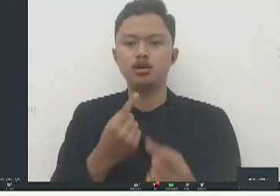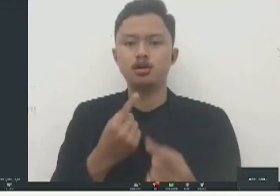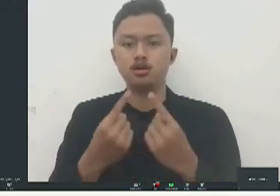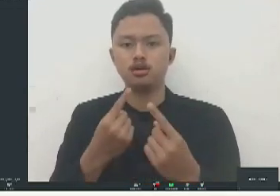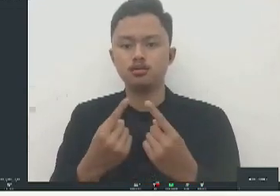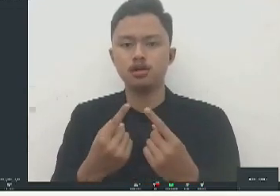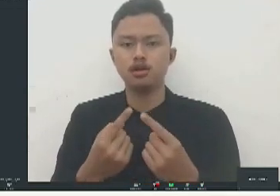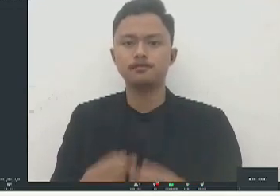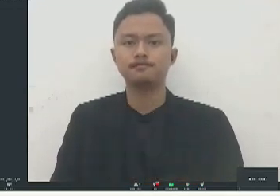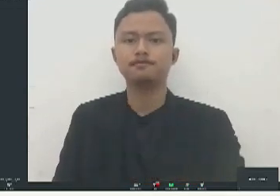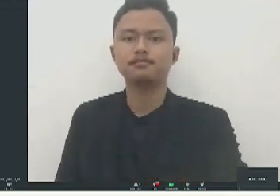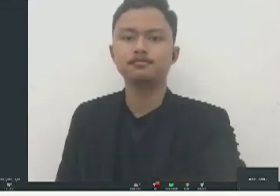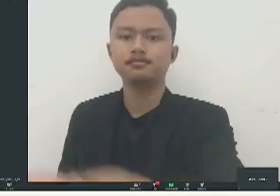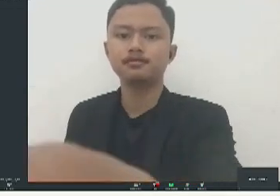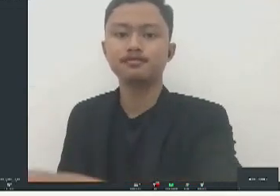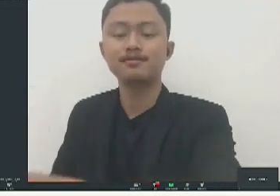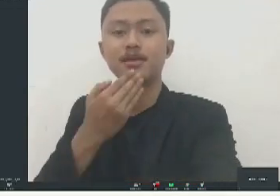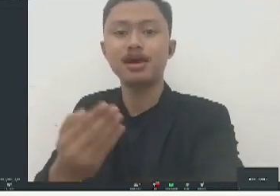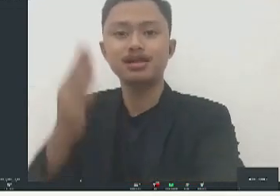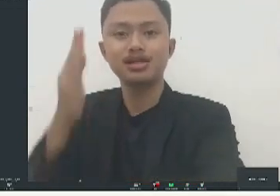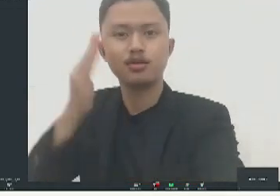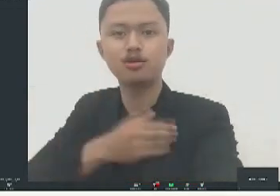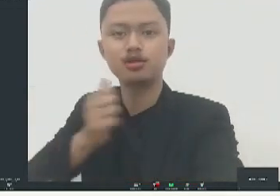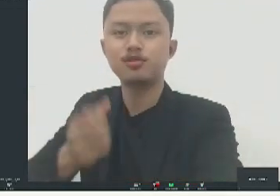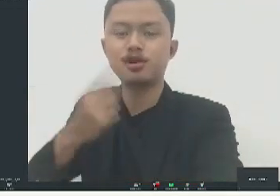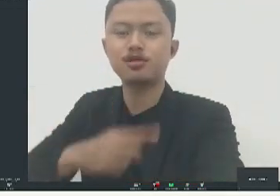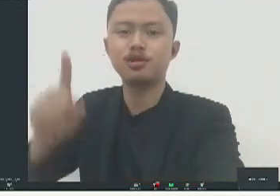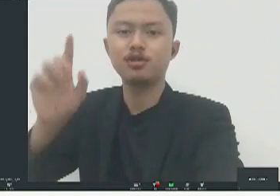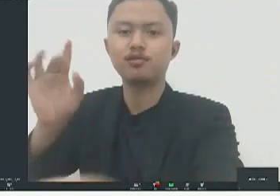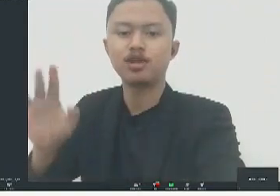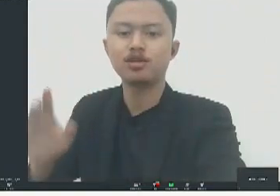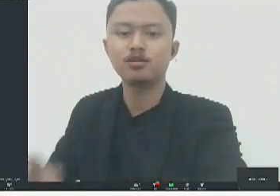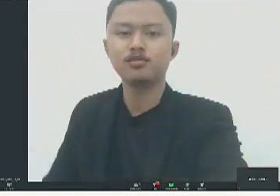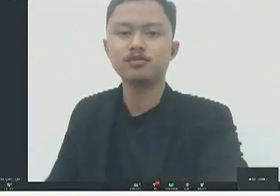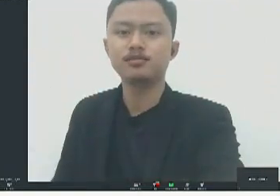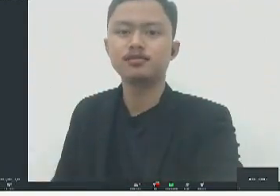tanya jawab terima kasih wassalamualaikum warahmatullahi wabarakatuh